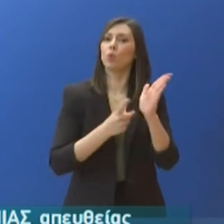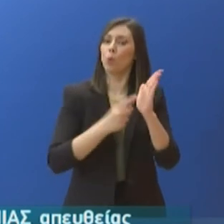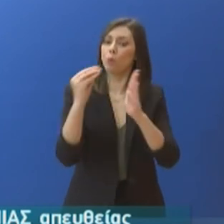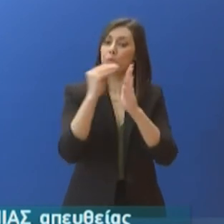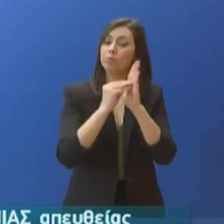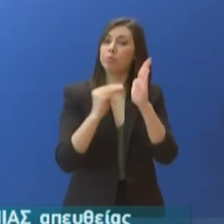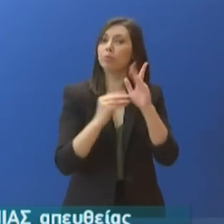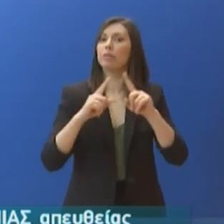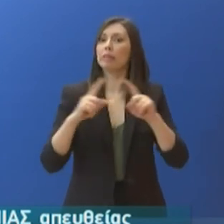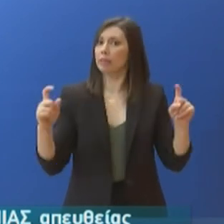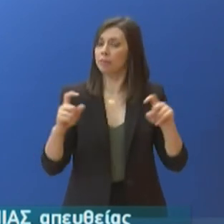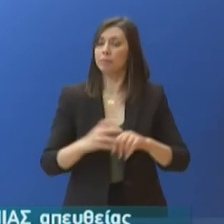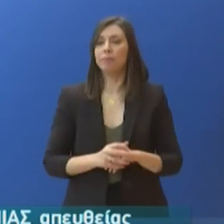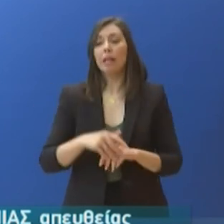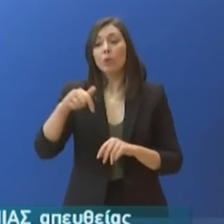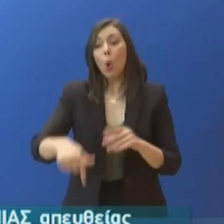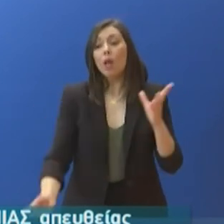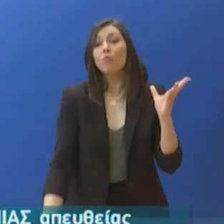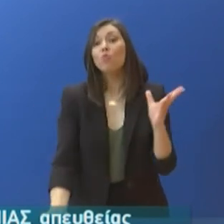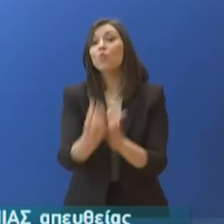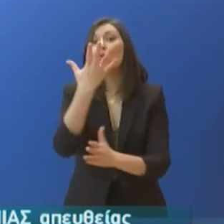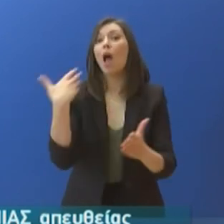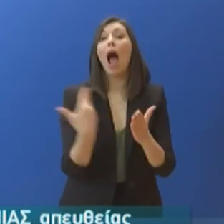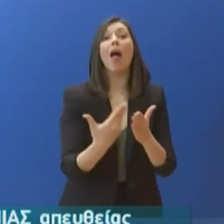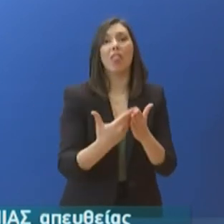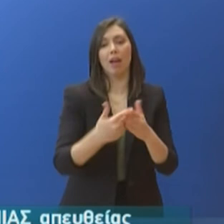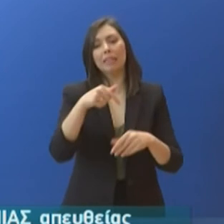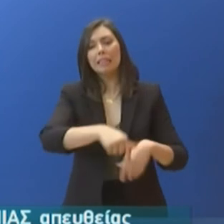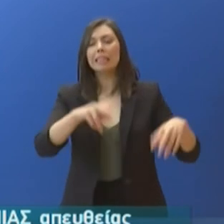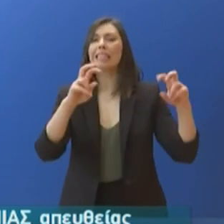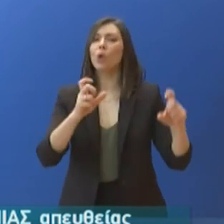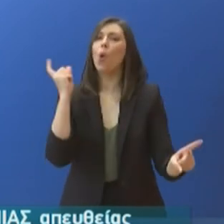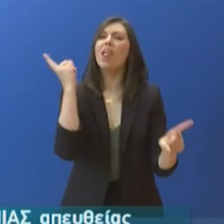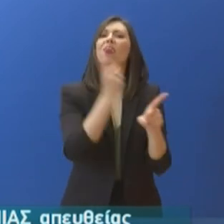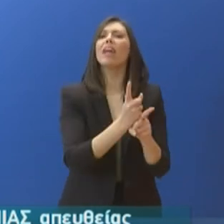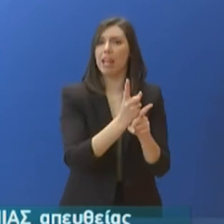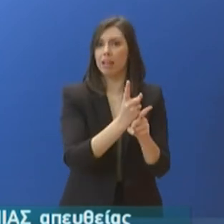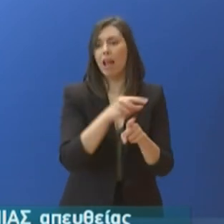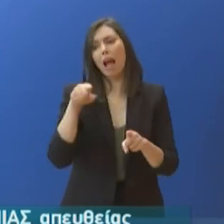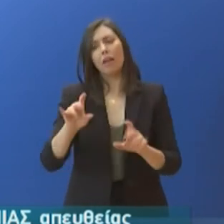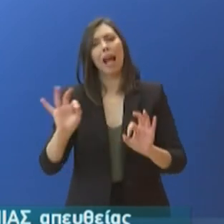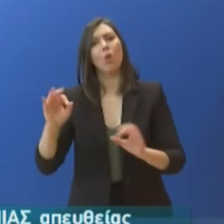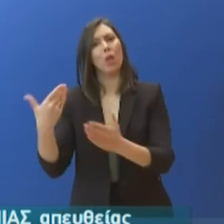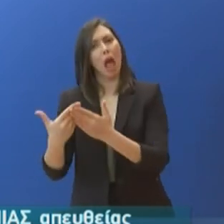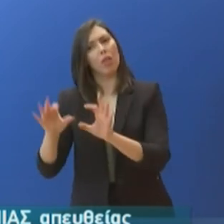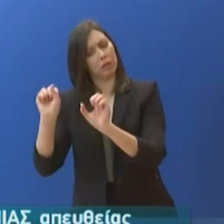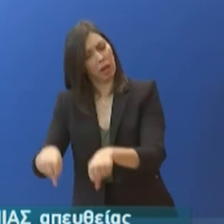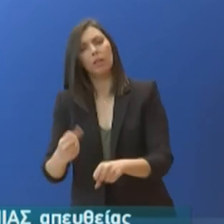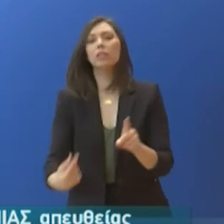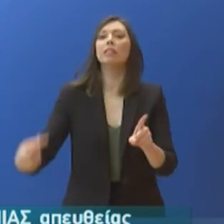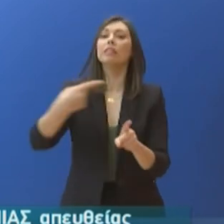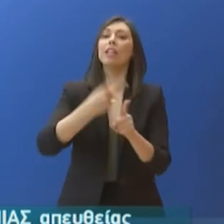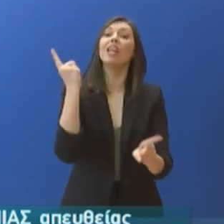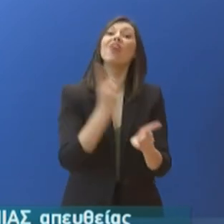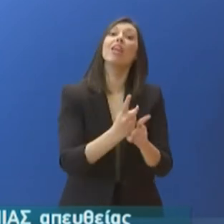Θεσπίζεται άδεια ειδικού σκοπού, επιπρόσθετη της κανονικής άδειας, την οποία μπορεί να λαμβάνει ο ένας εκ των δύο γονέων σε περίπτωση